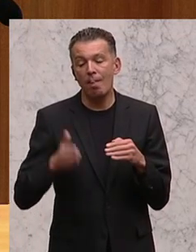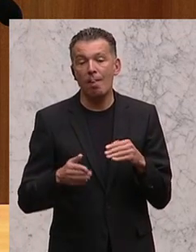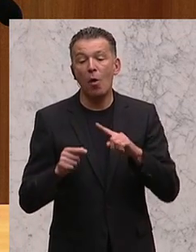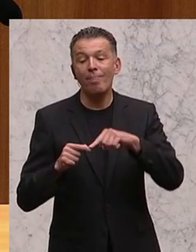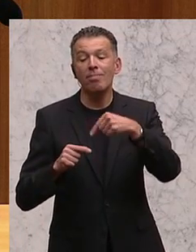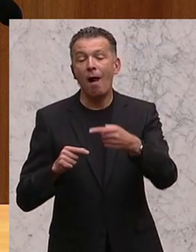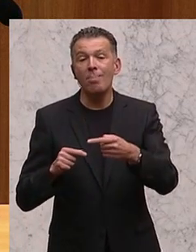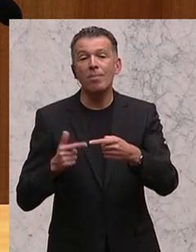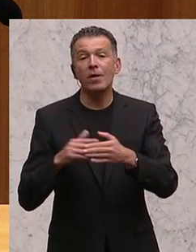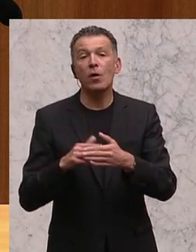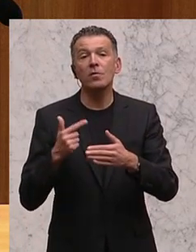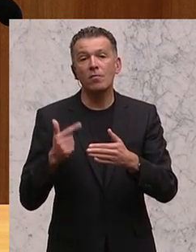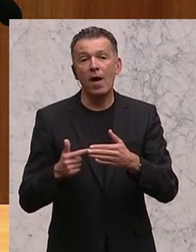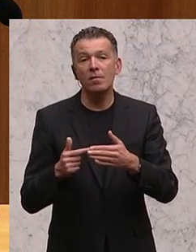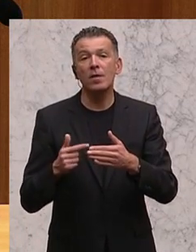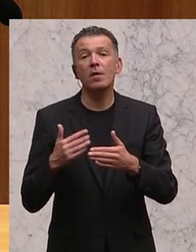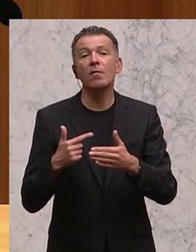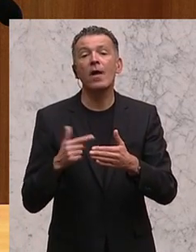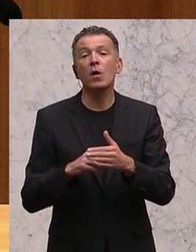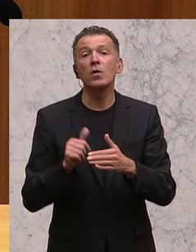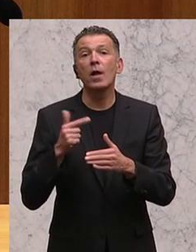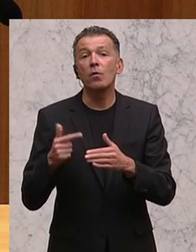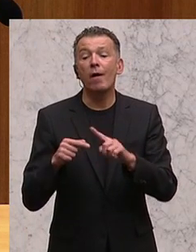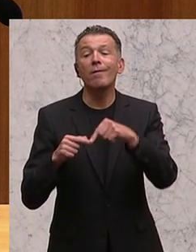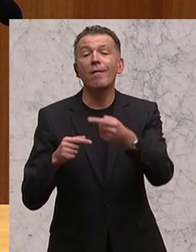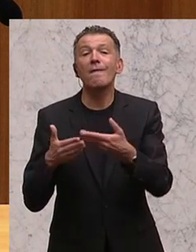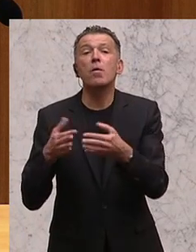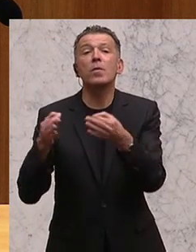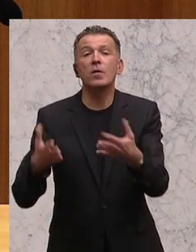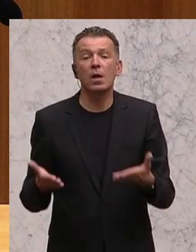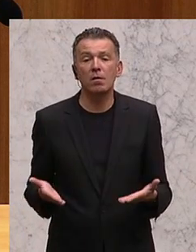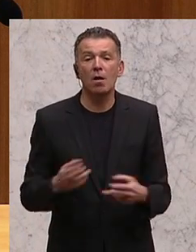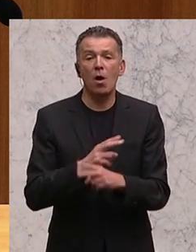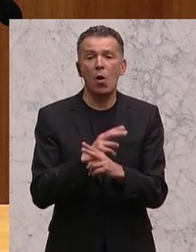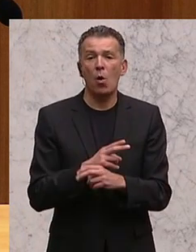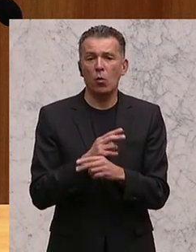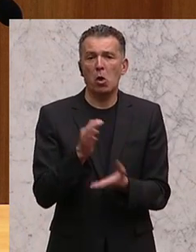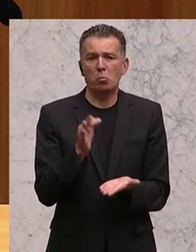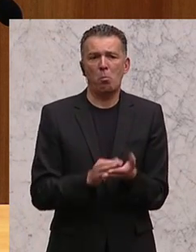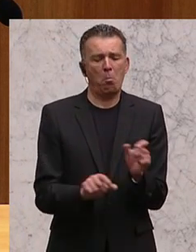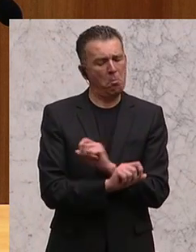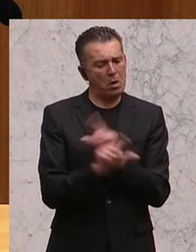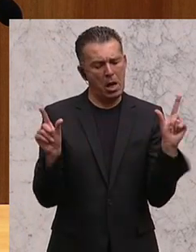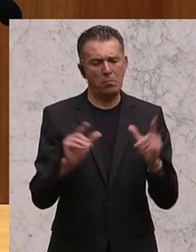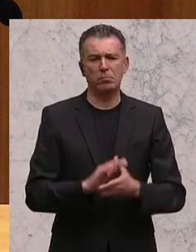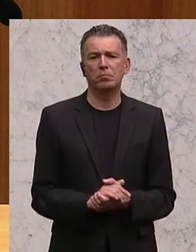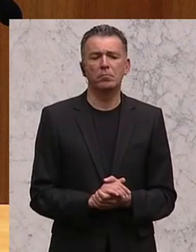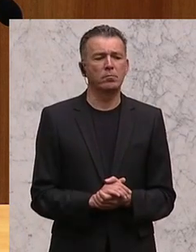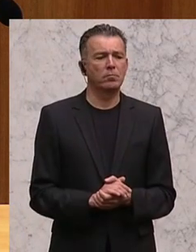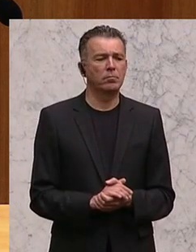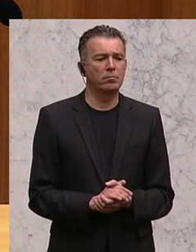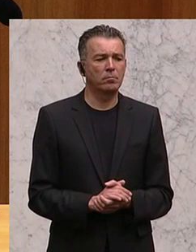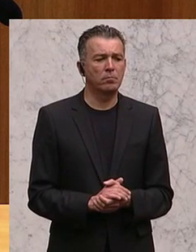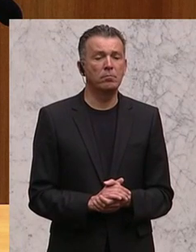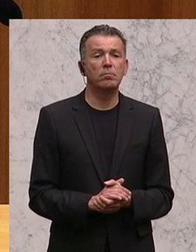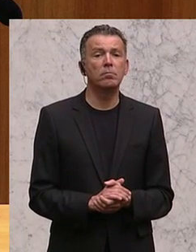2020, 2021? Also erstens einmal, die österreichische Position ist klar, es darf nicht